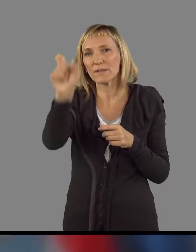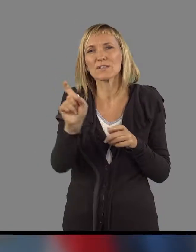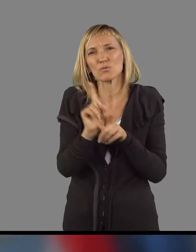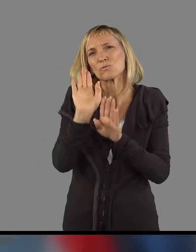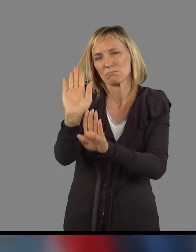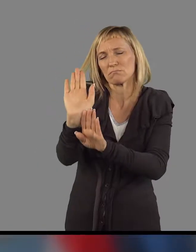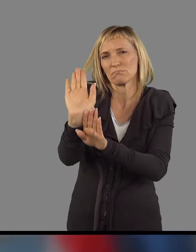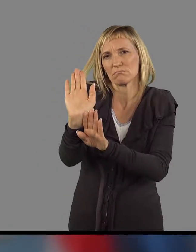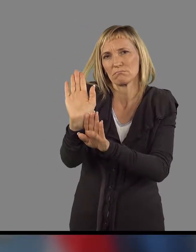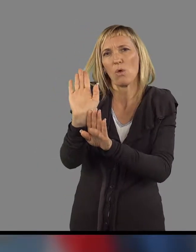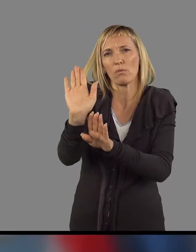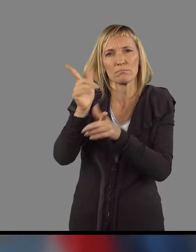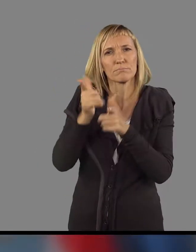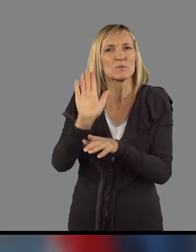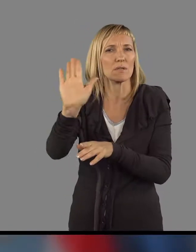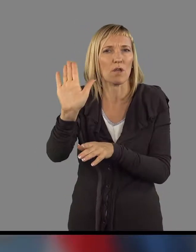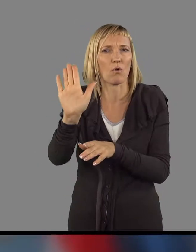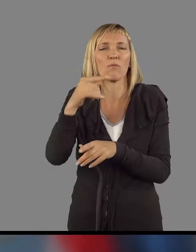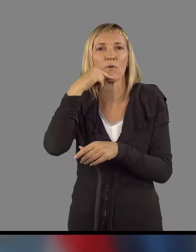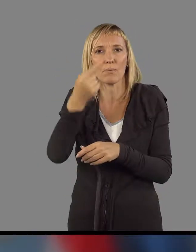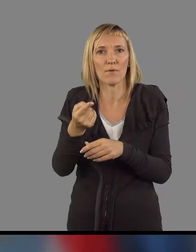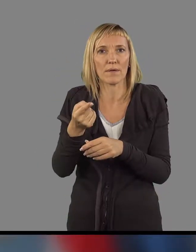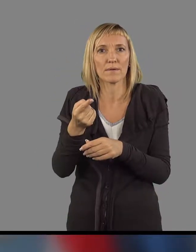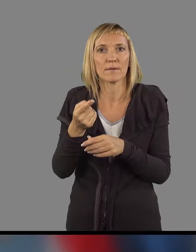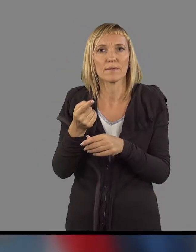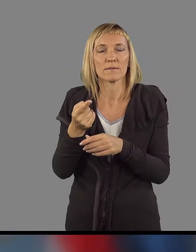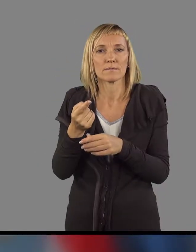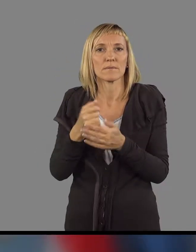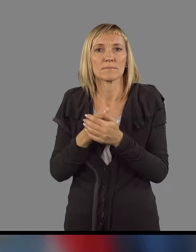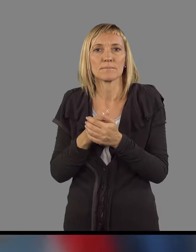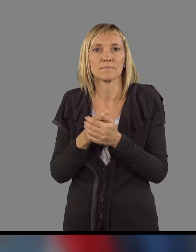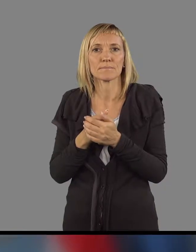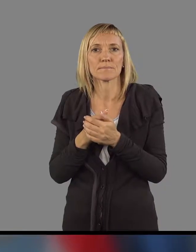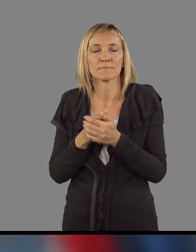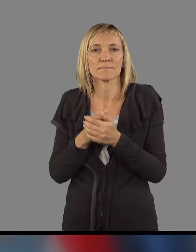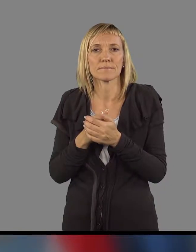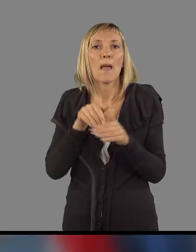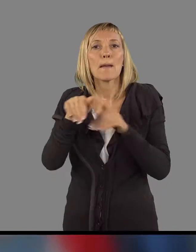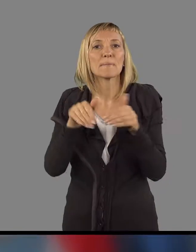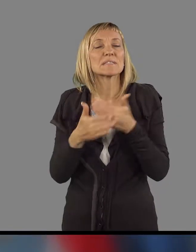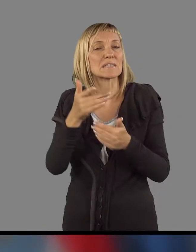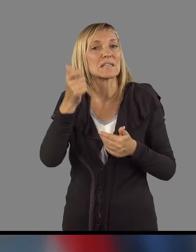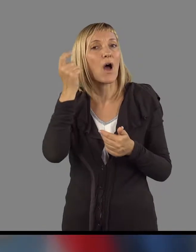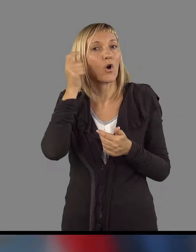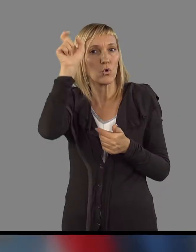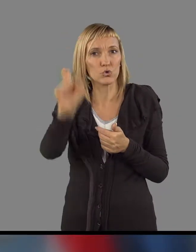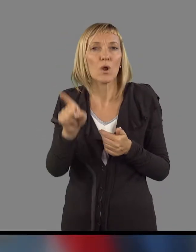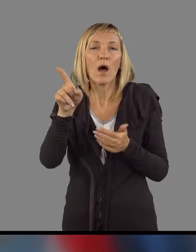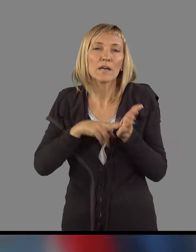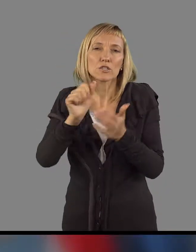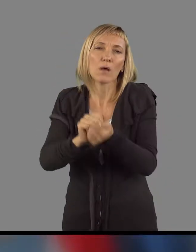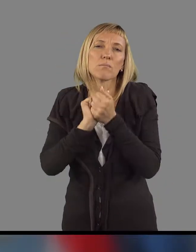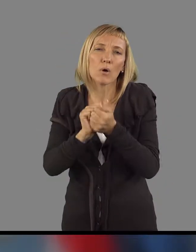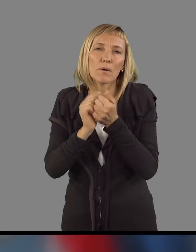pripustil sveda to, da rečem, da pove pravzaprav najrajši ministro za kulturo, ki se je res